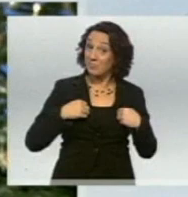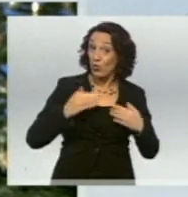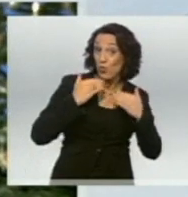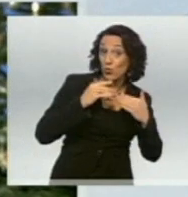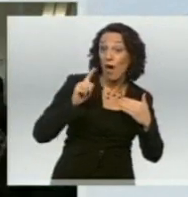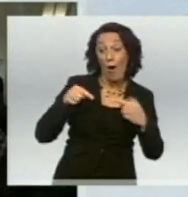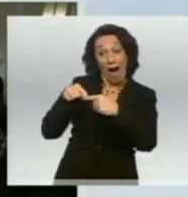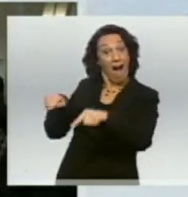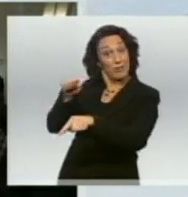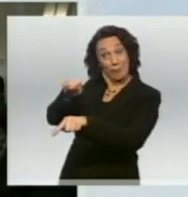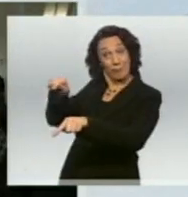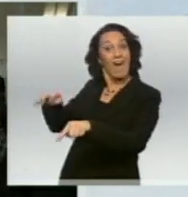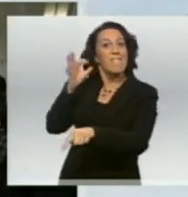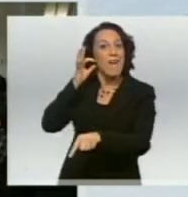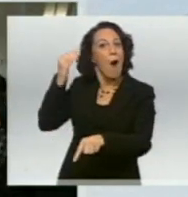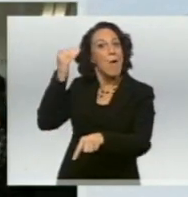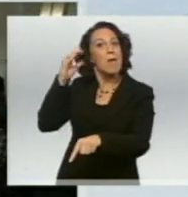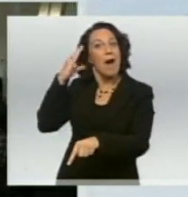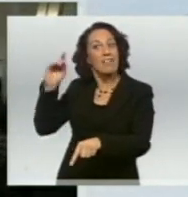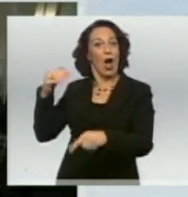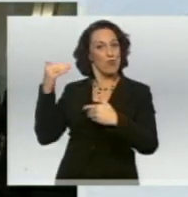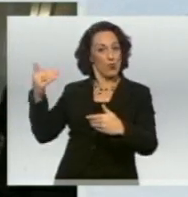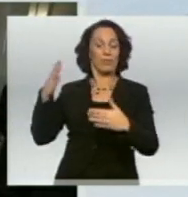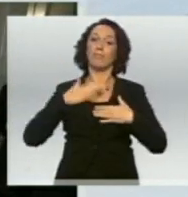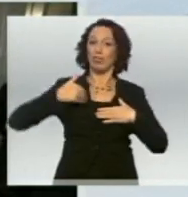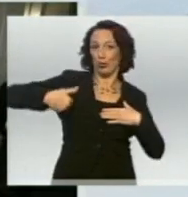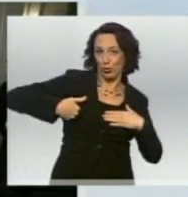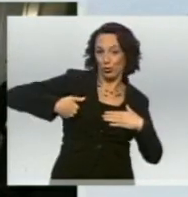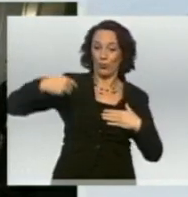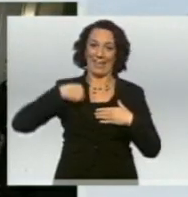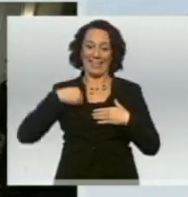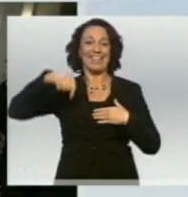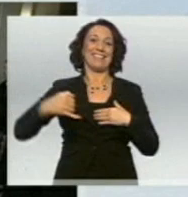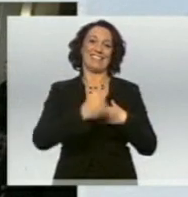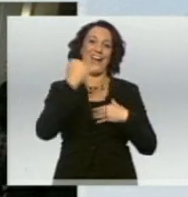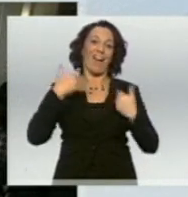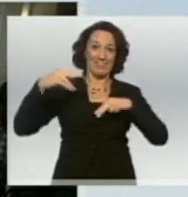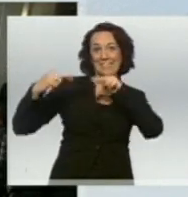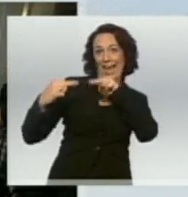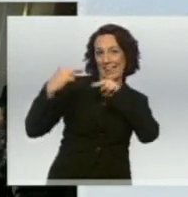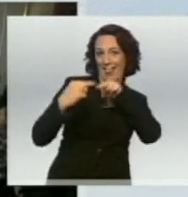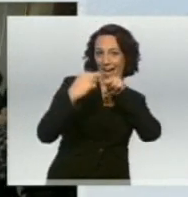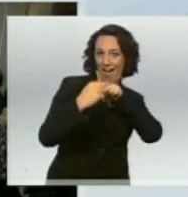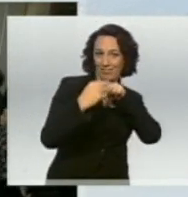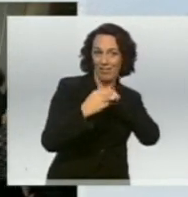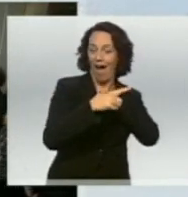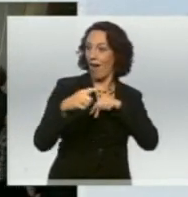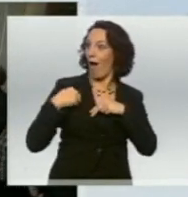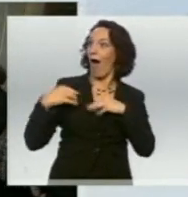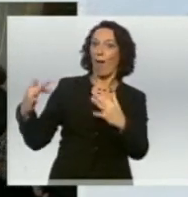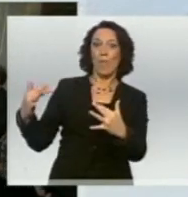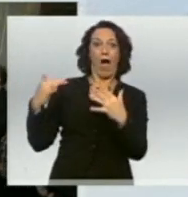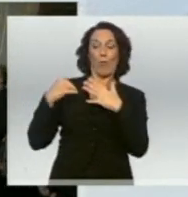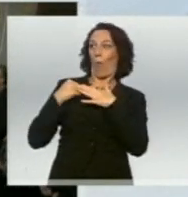Schloss Bellevue Frauen und Männer, die meine Frau und ich in diesem Jahr kennengelernt haben. Sie haben uns alle beeindruckt,